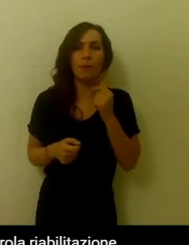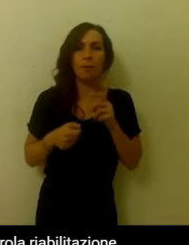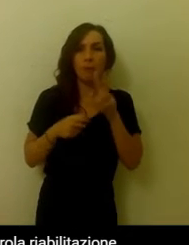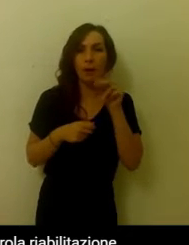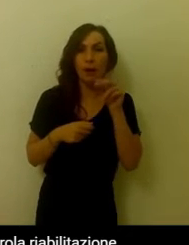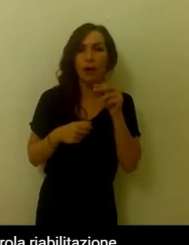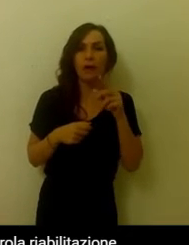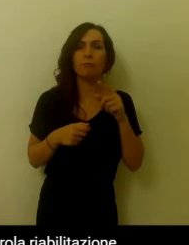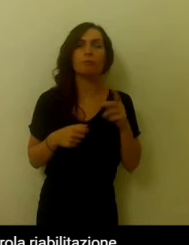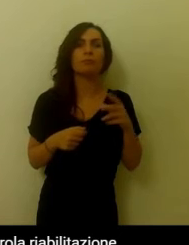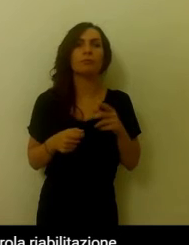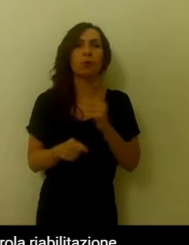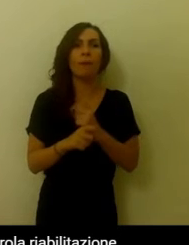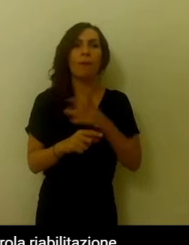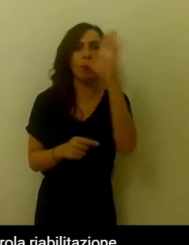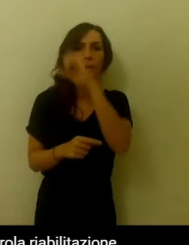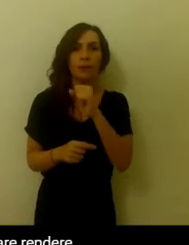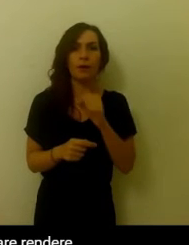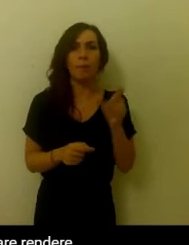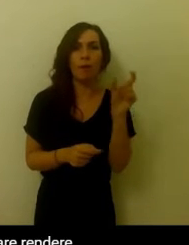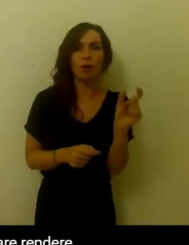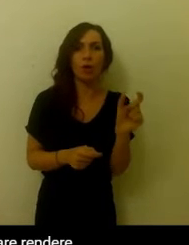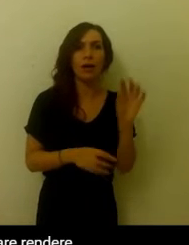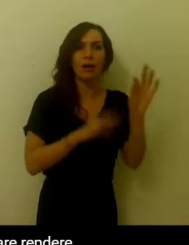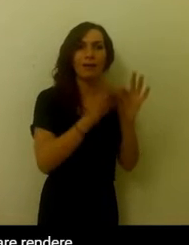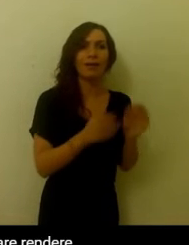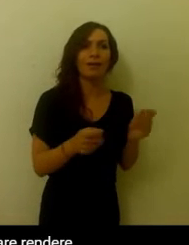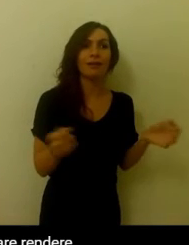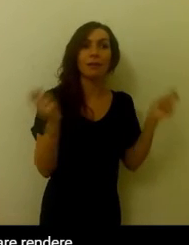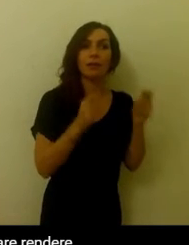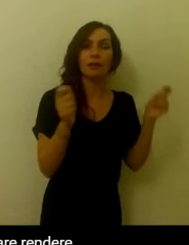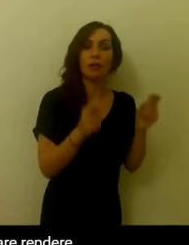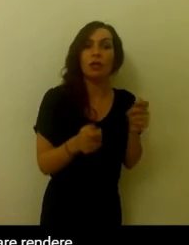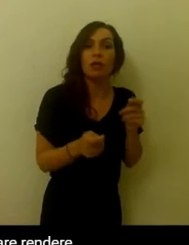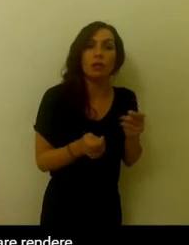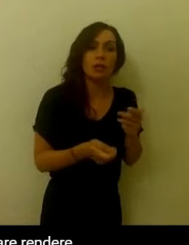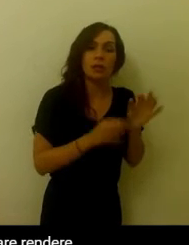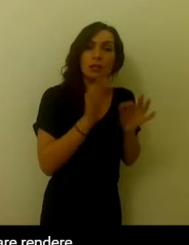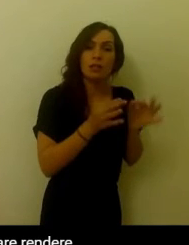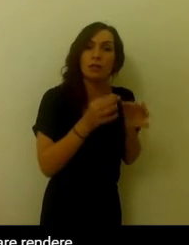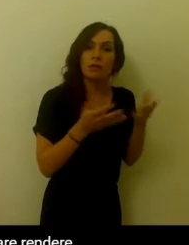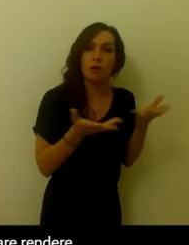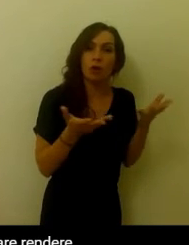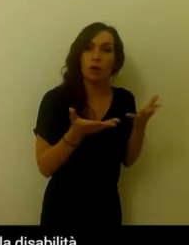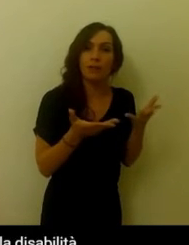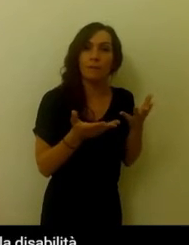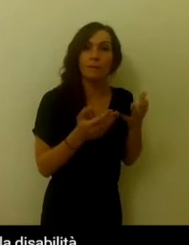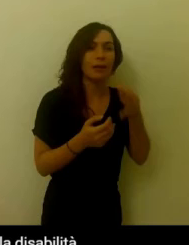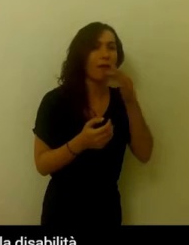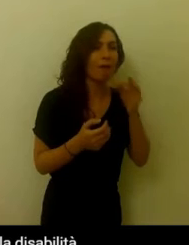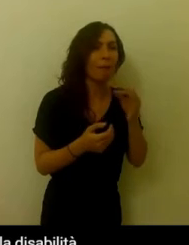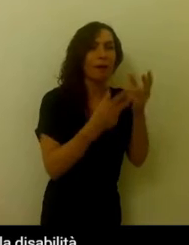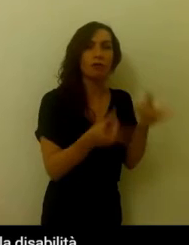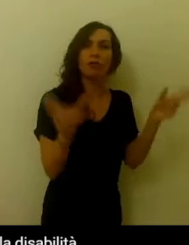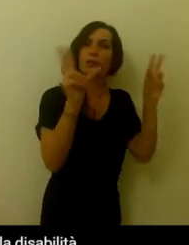Analizziamo la parola riabilitazione e poi dolore. Riabilitazione vuol dire riabilitare, rendere di nuovo